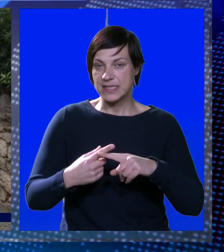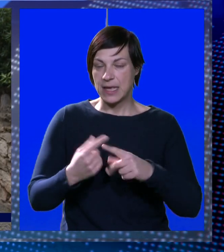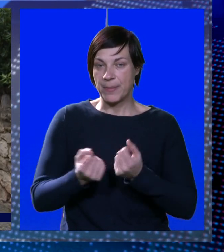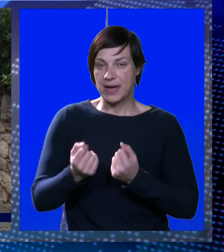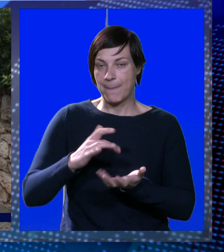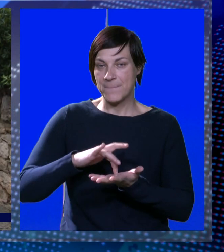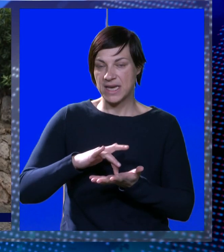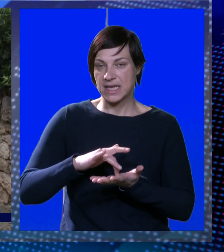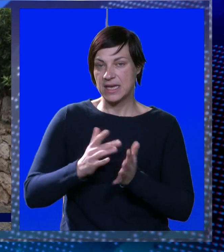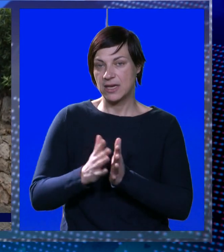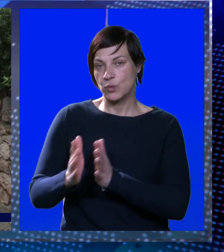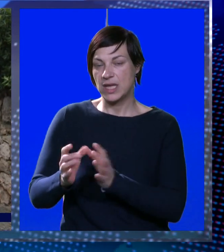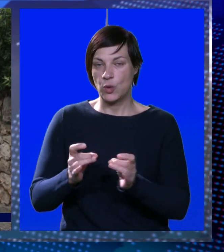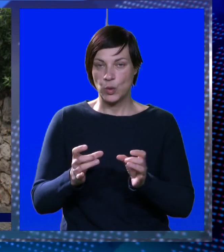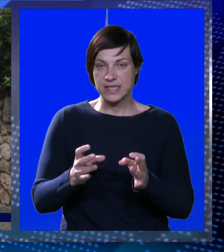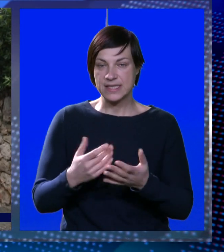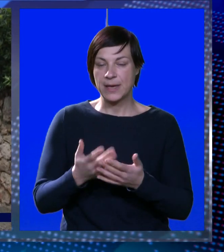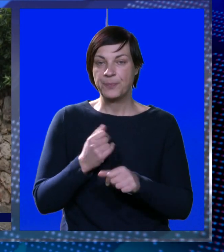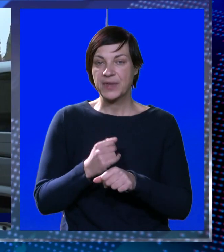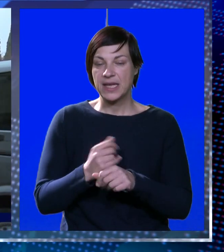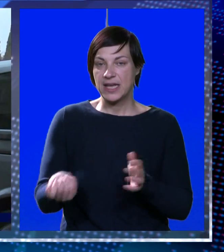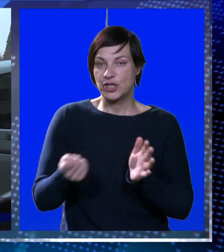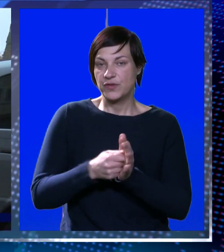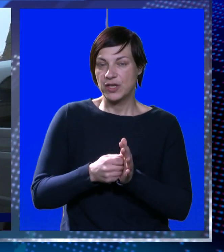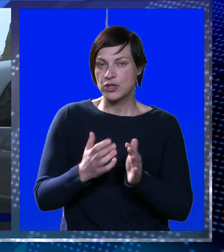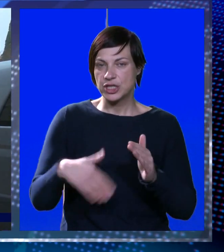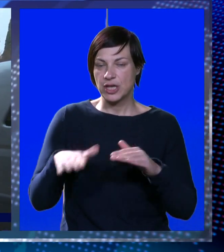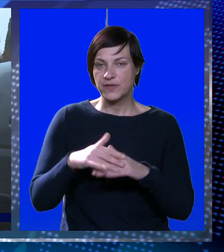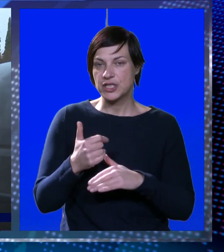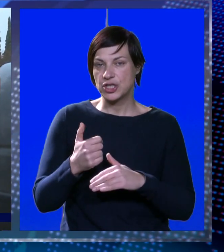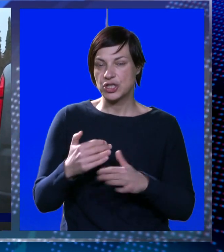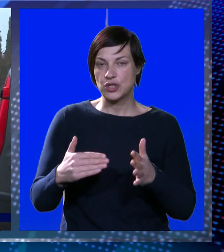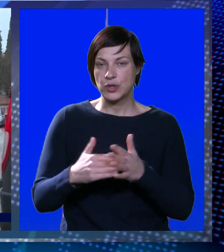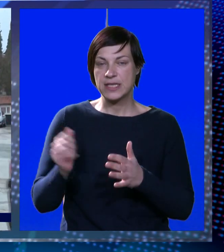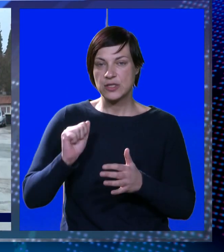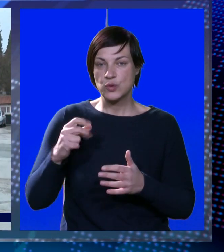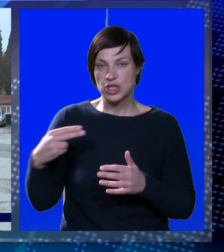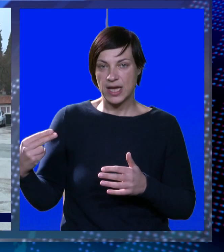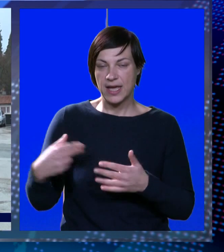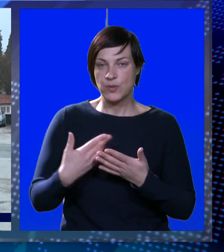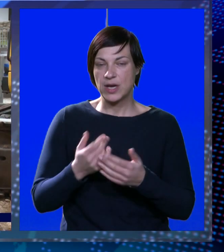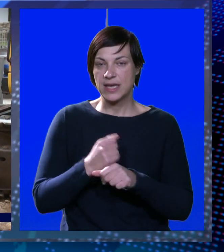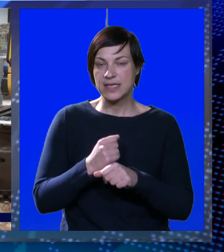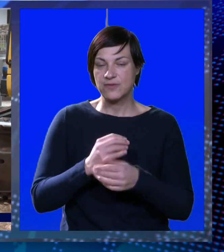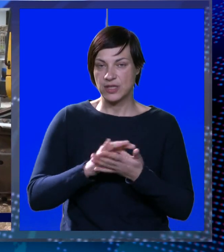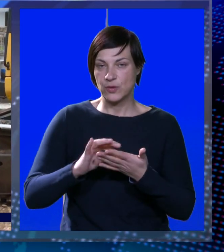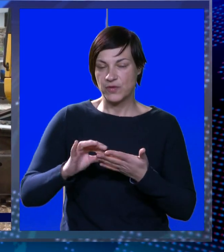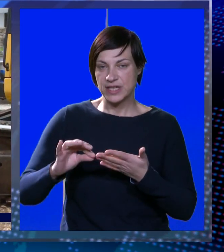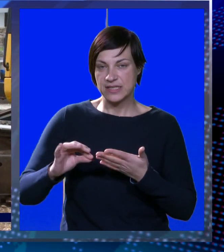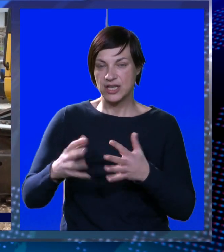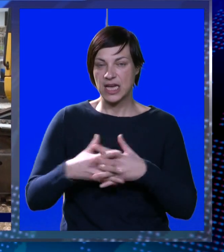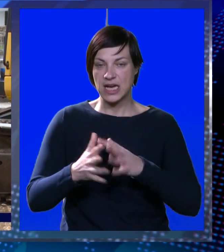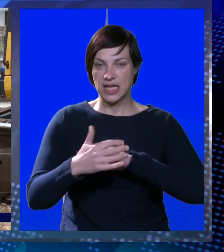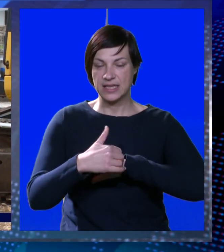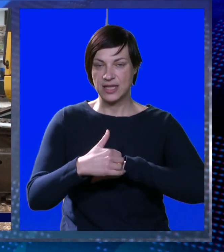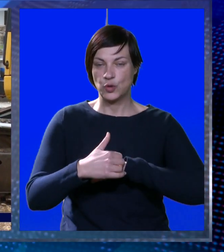zabrane parkiranja u određenim dijelovima ulice. Radovi koštaju nešto više od 100 tisuća eura, a izvodi ih ugovorni